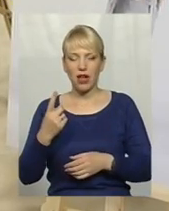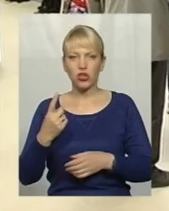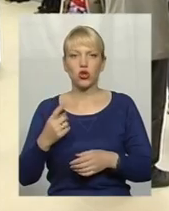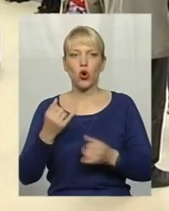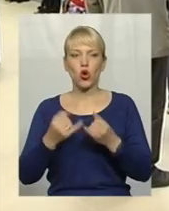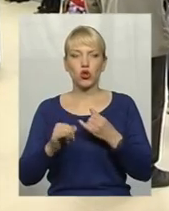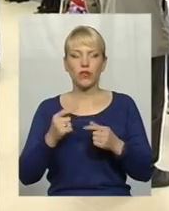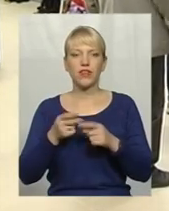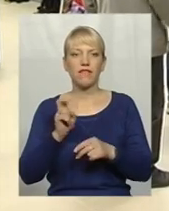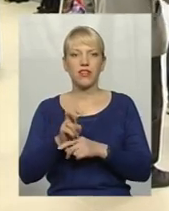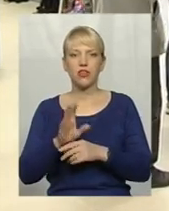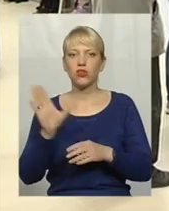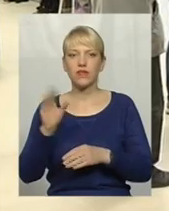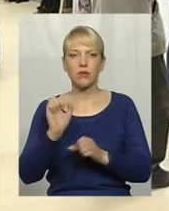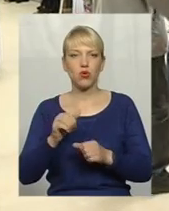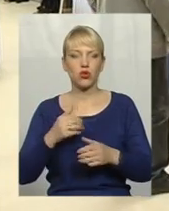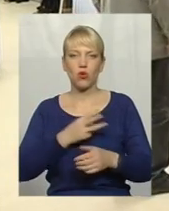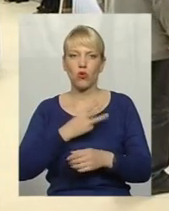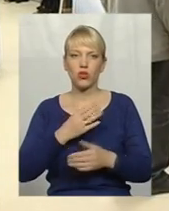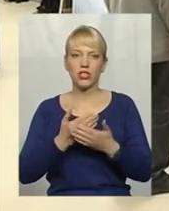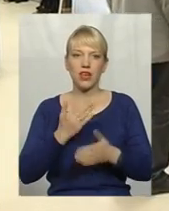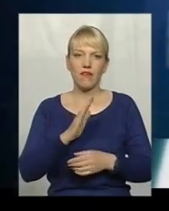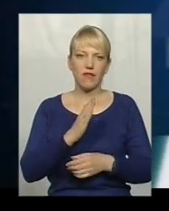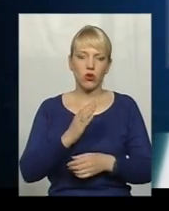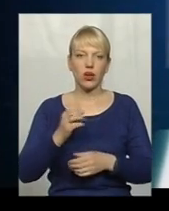Її відвідати можуть усі охочі з вівторка до п'ятниці.